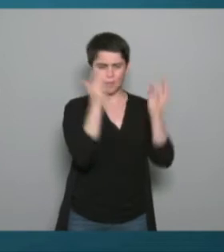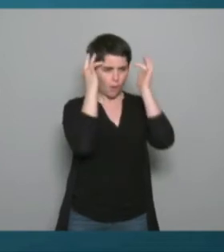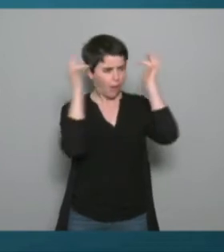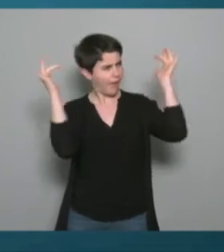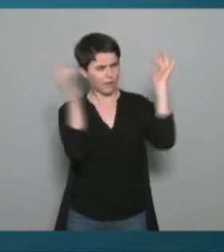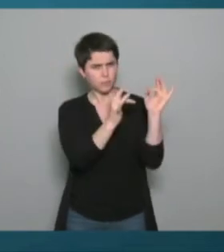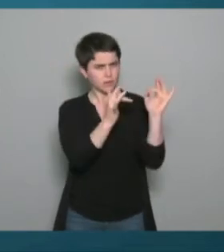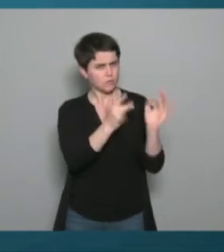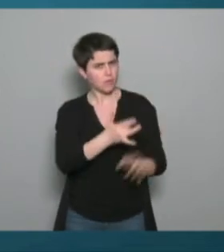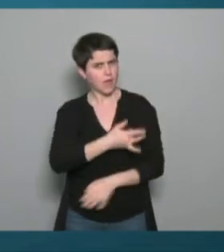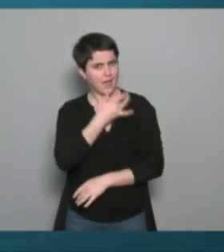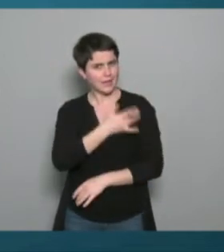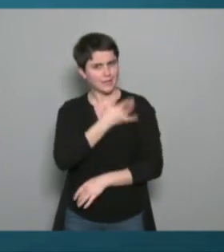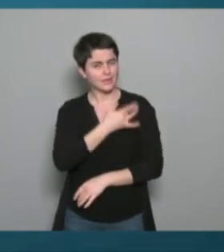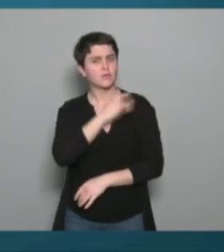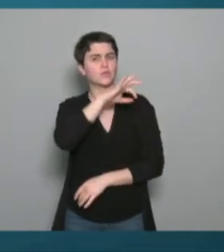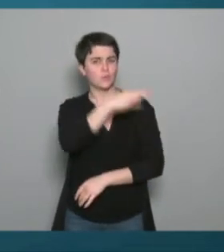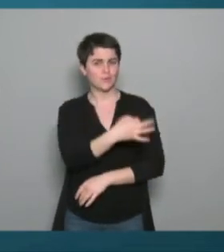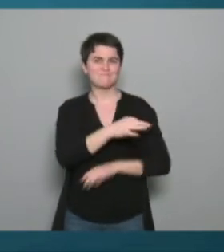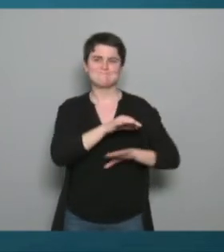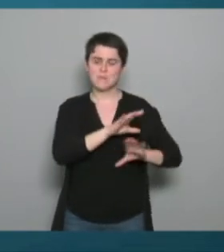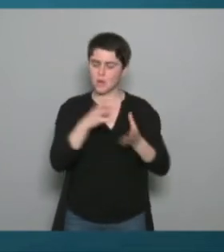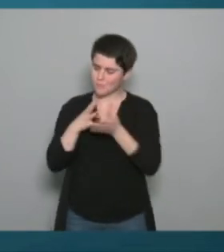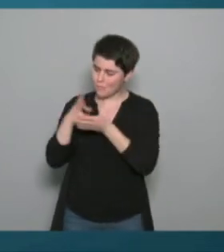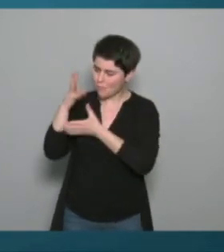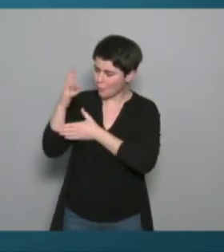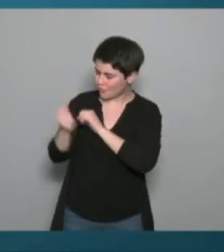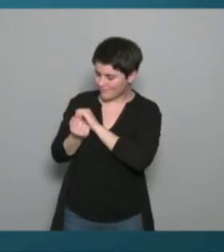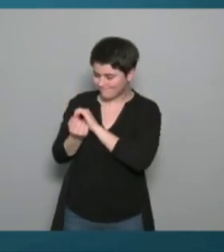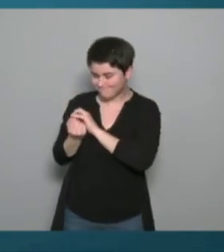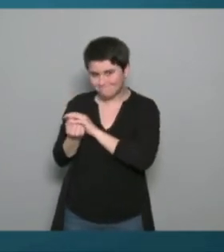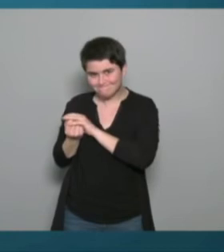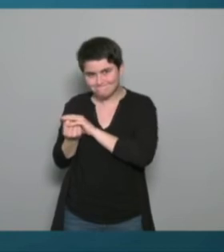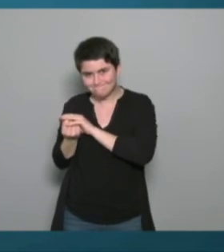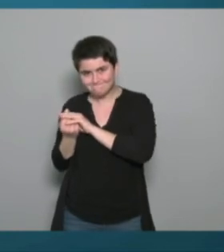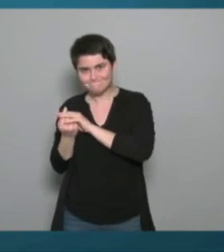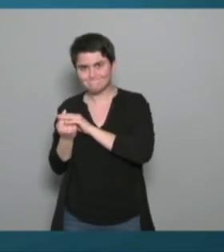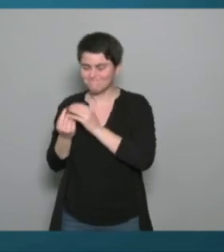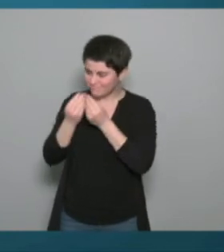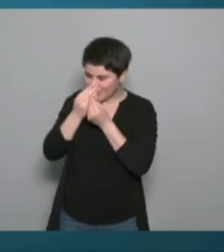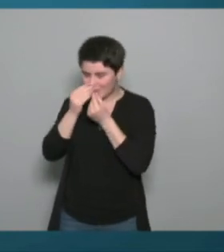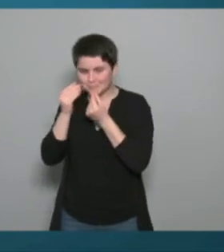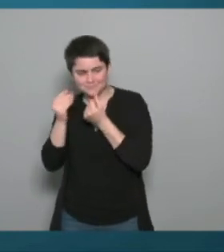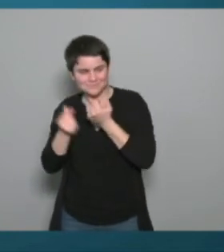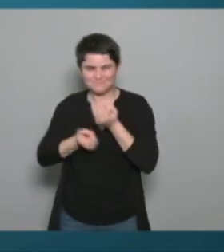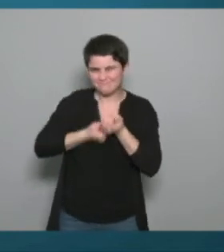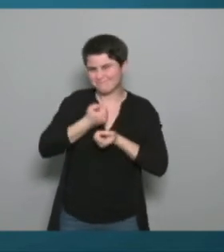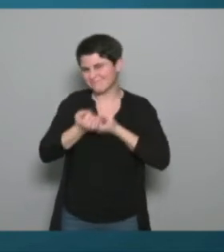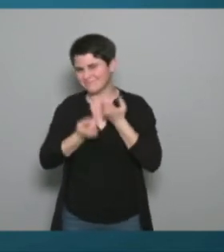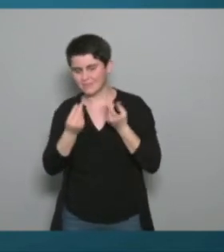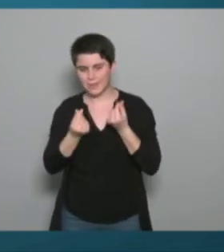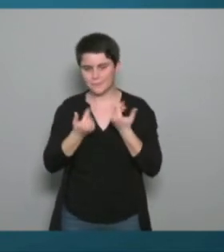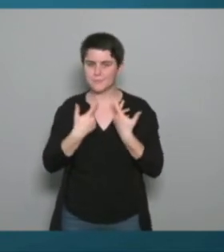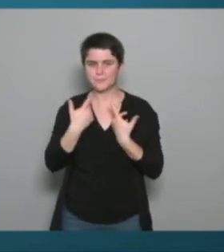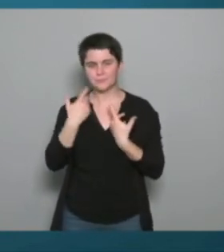mais comme on était au début du projet j'étais un petit peu embêté en fait moi je j'ai pour habitude de lire effectivement